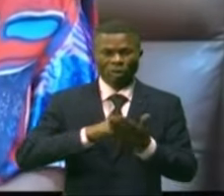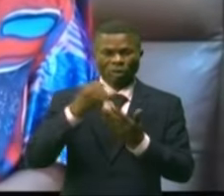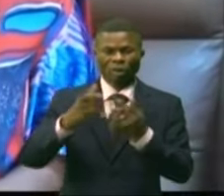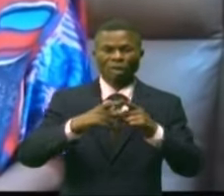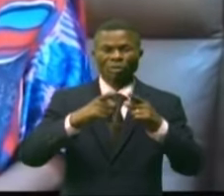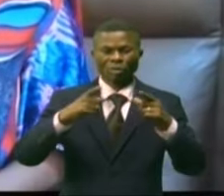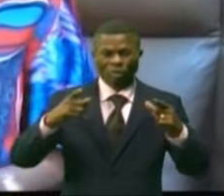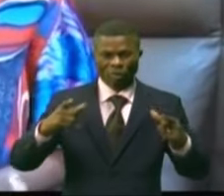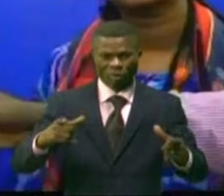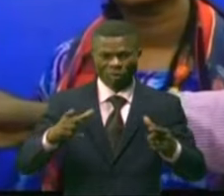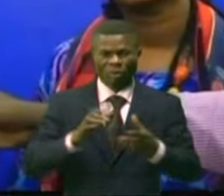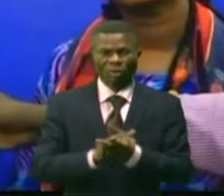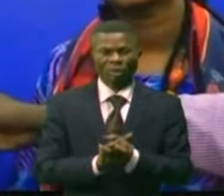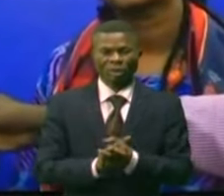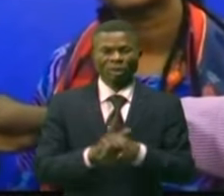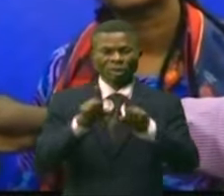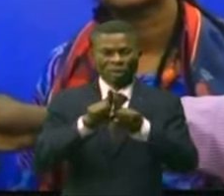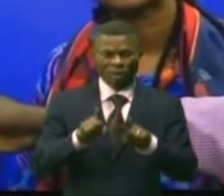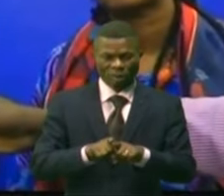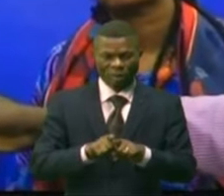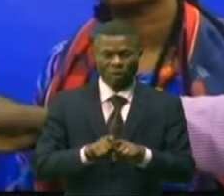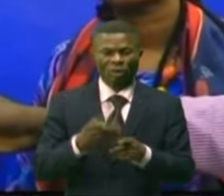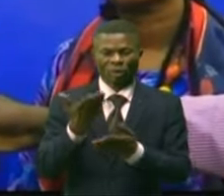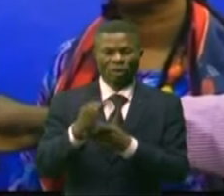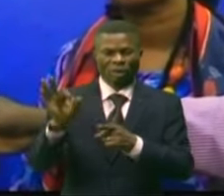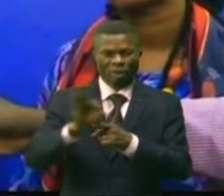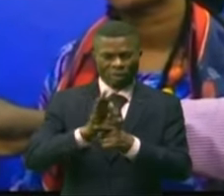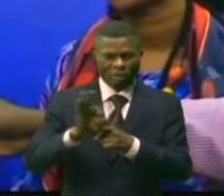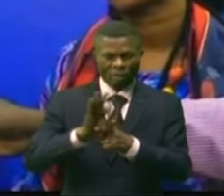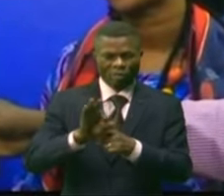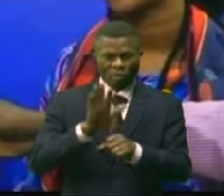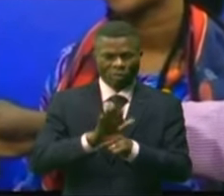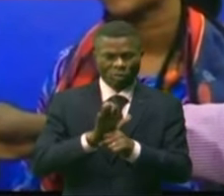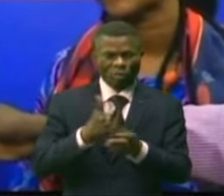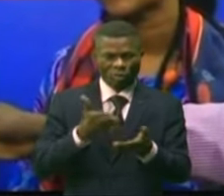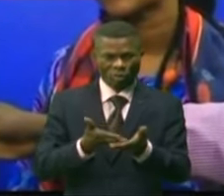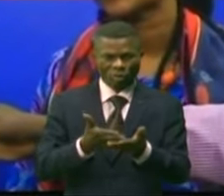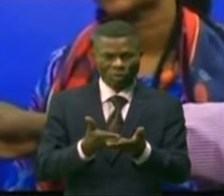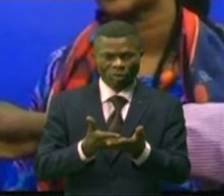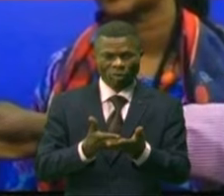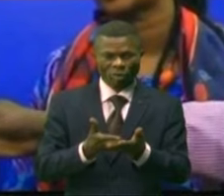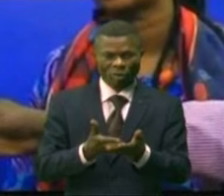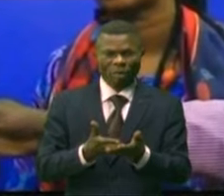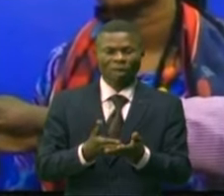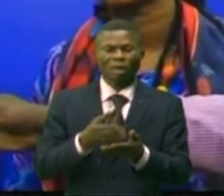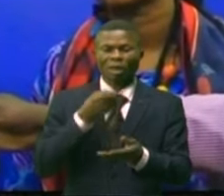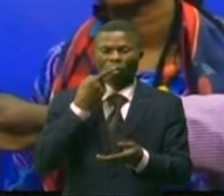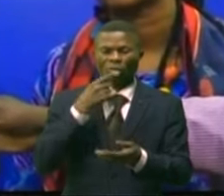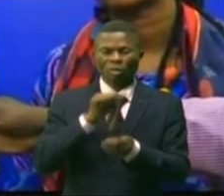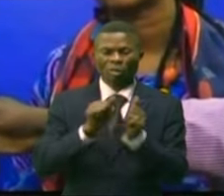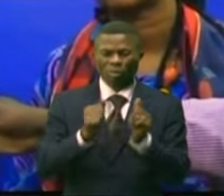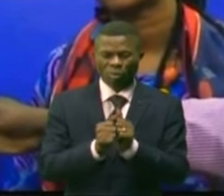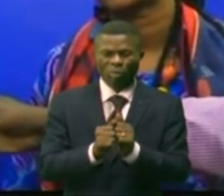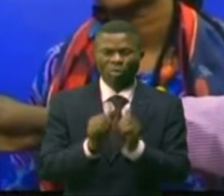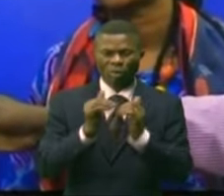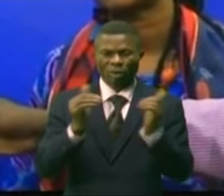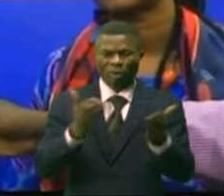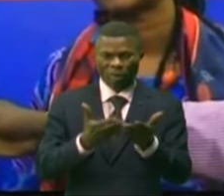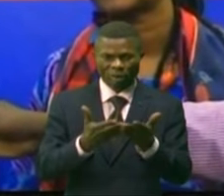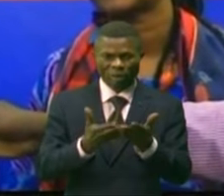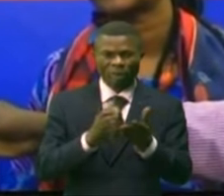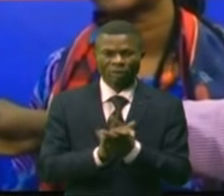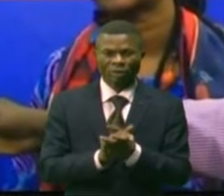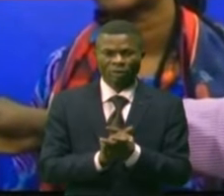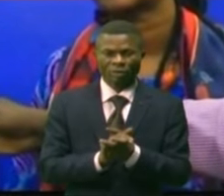à l'Institut supérieur de la mode. Nous voulons développer des formations d'enseignement supérieur dans le domaine des mines, dans le domaine des questions urbaines et dans d'autres encore.